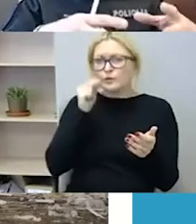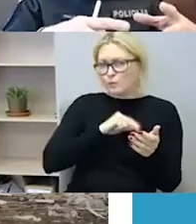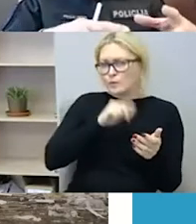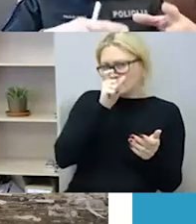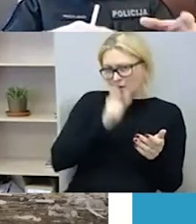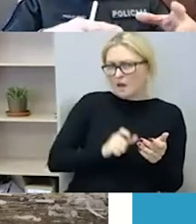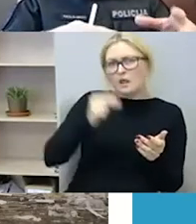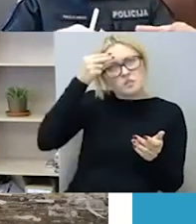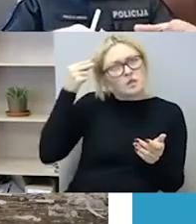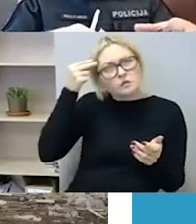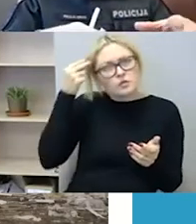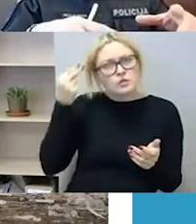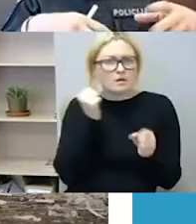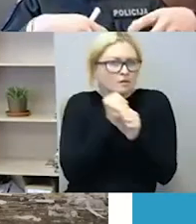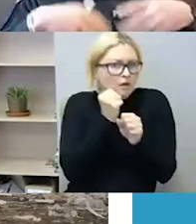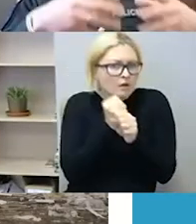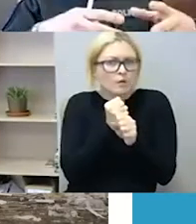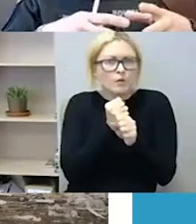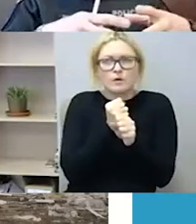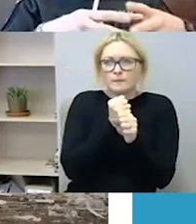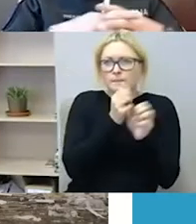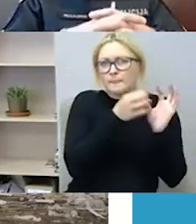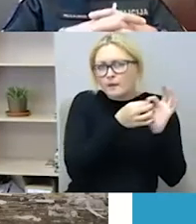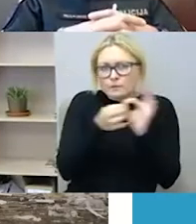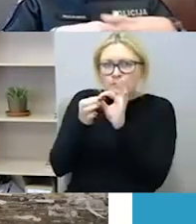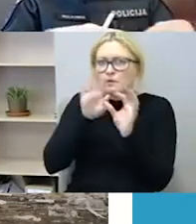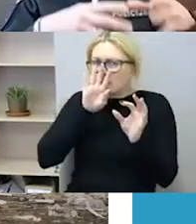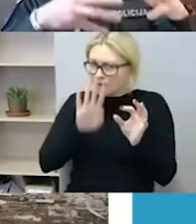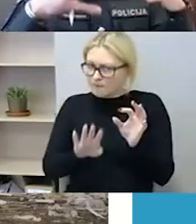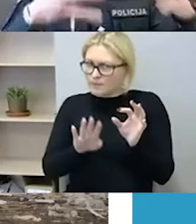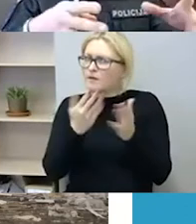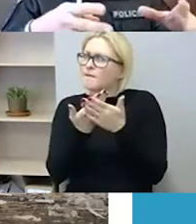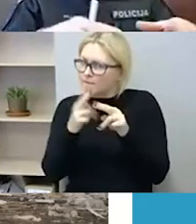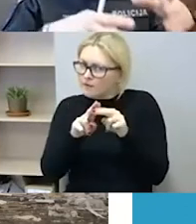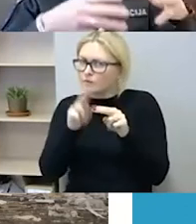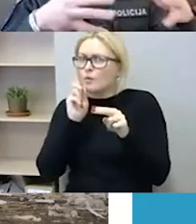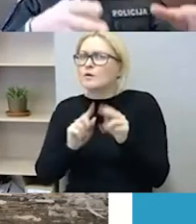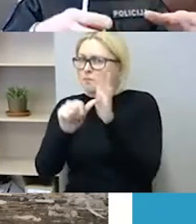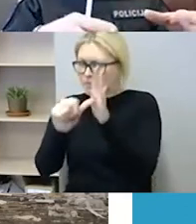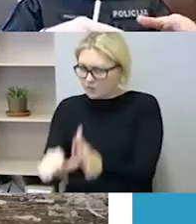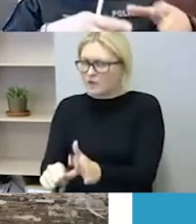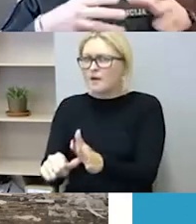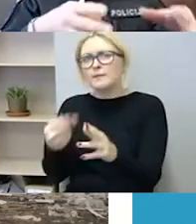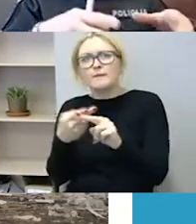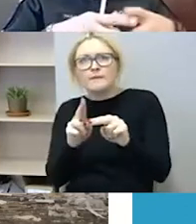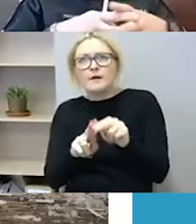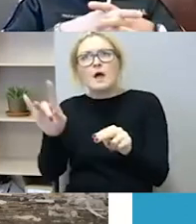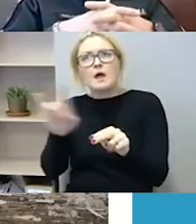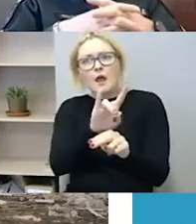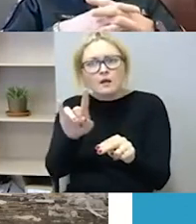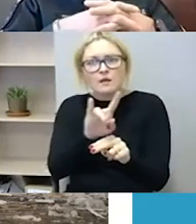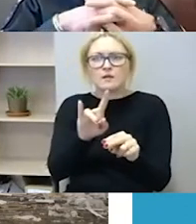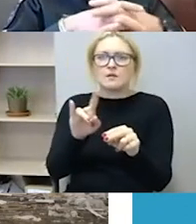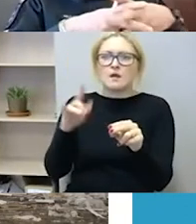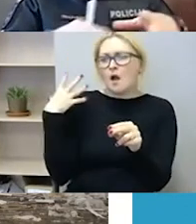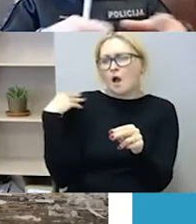atyčią, nukreiptą, būtent susisę su neapikanto, norėdamas pažeminti dėl religinių požymių, dėl amžiaus, dėl